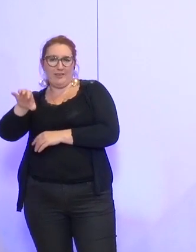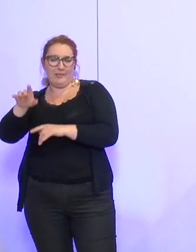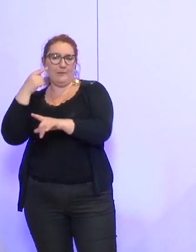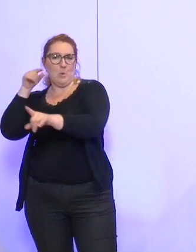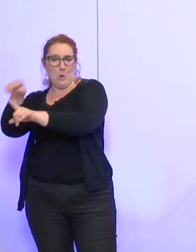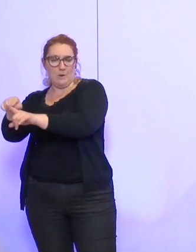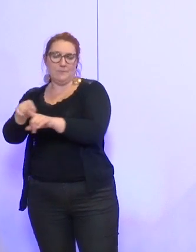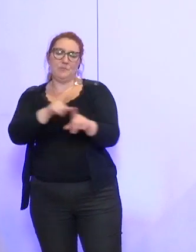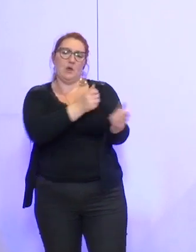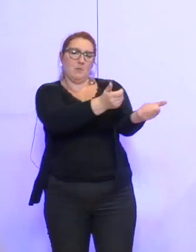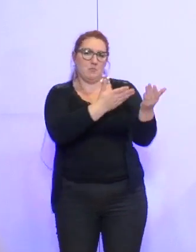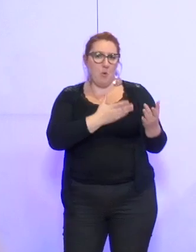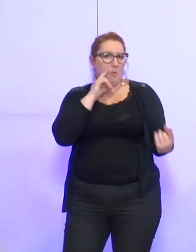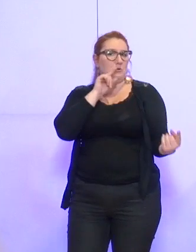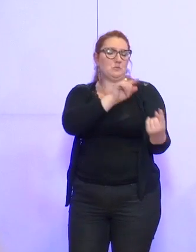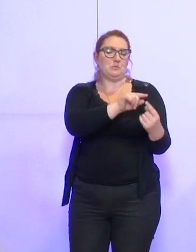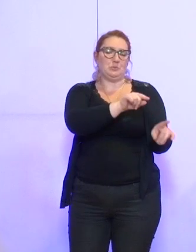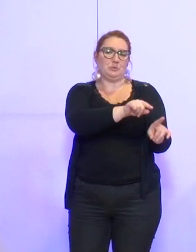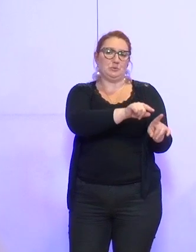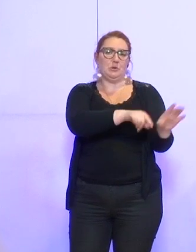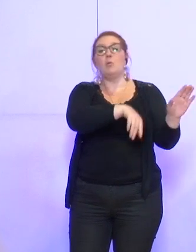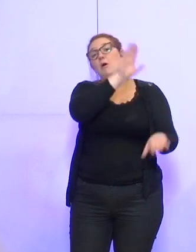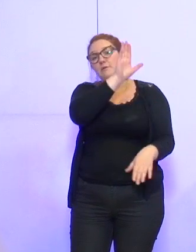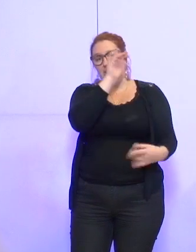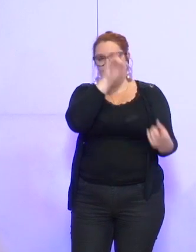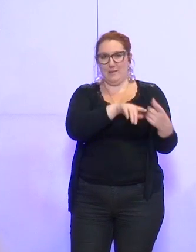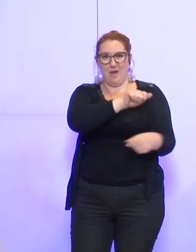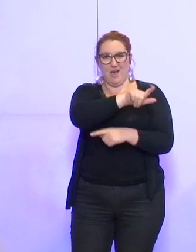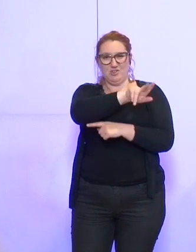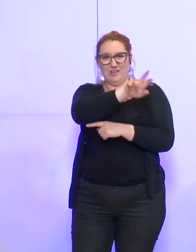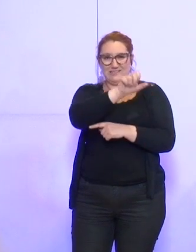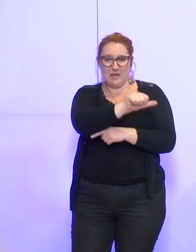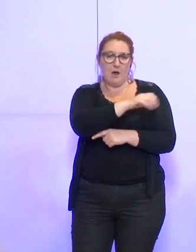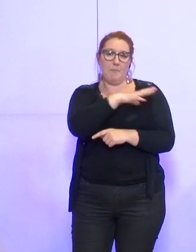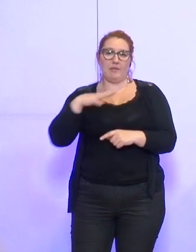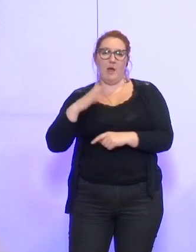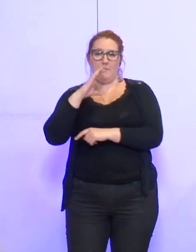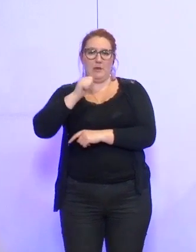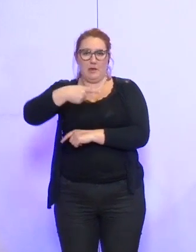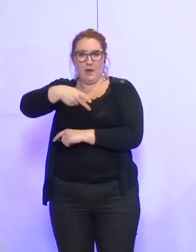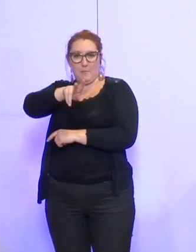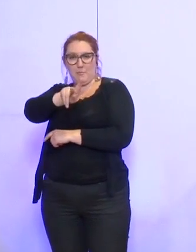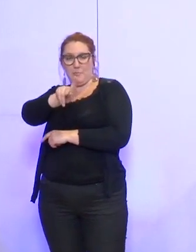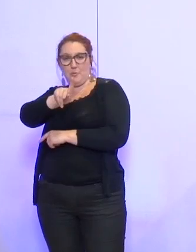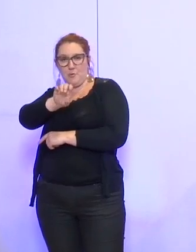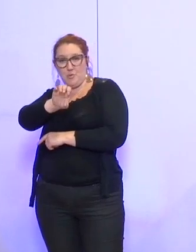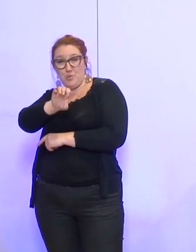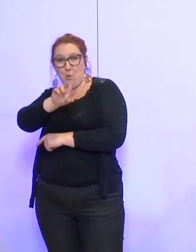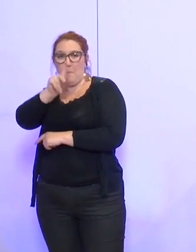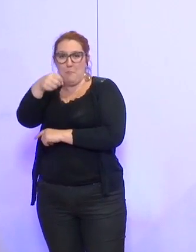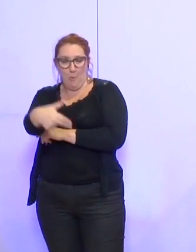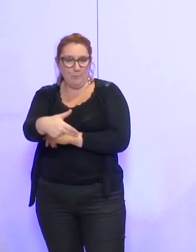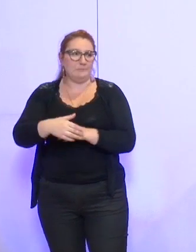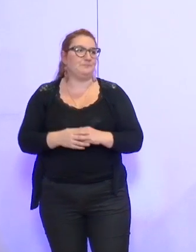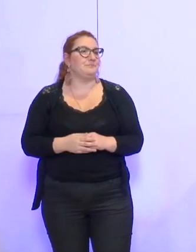Et comme proposition pour l'AGEXA, Mme Kira Cap-de-Pont. Y a-t-il d'autres